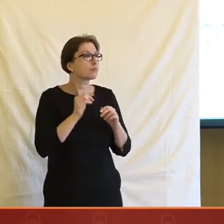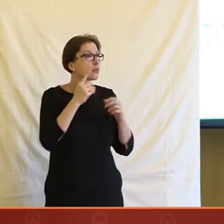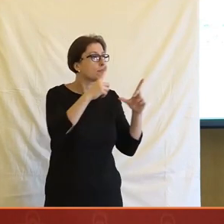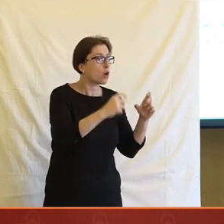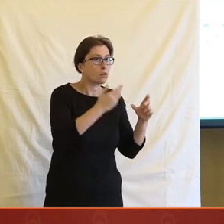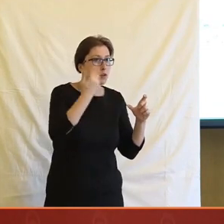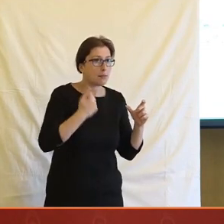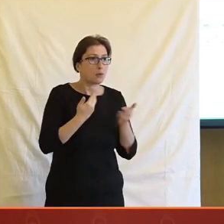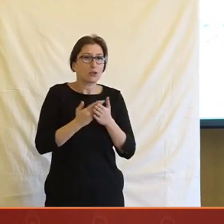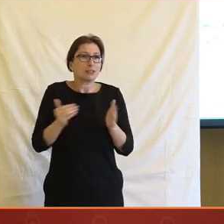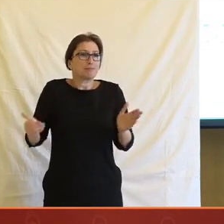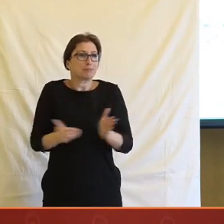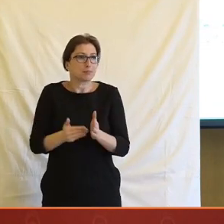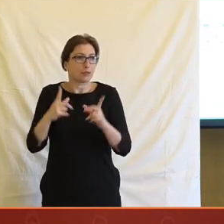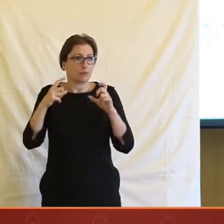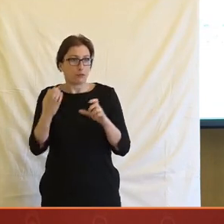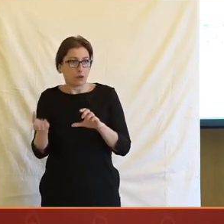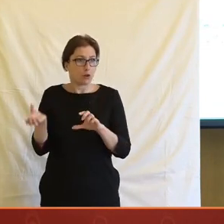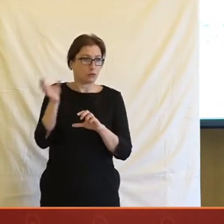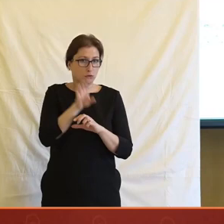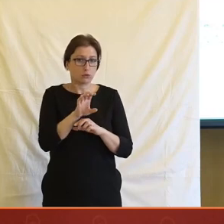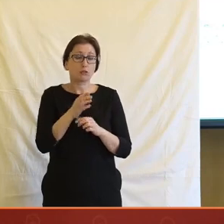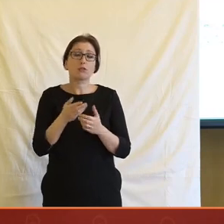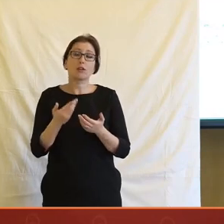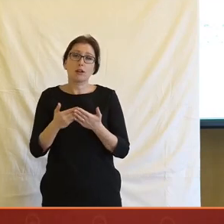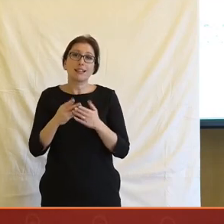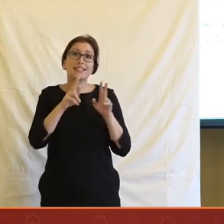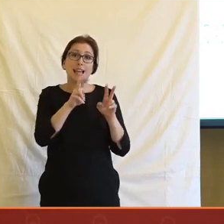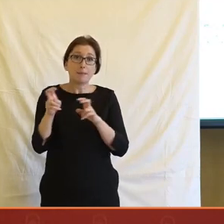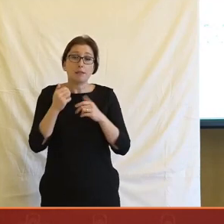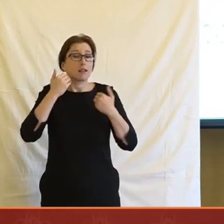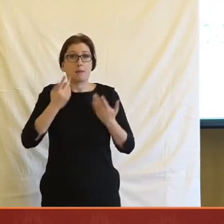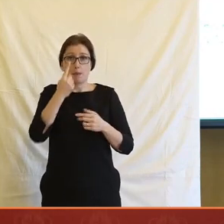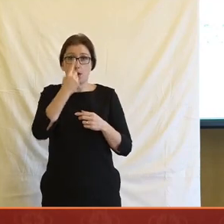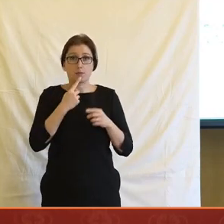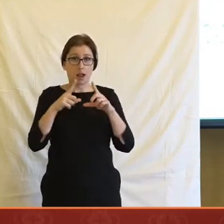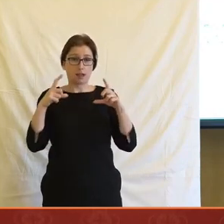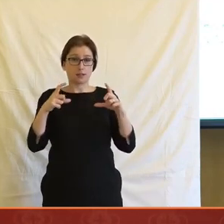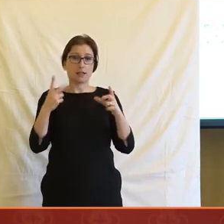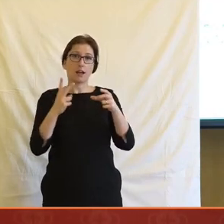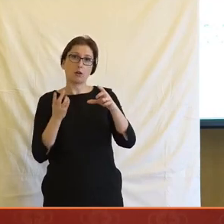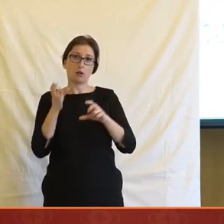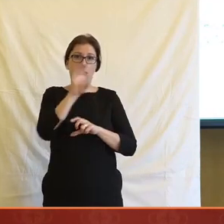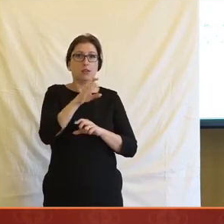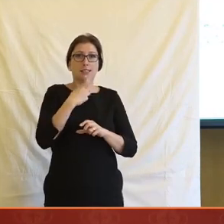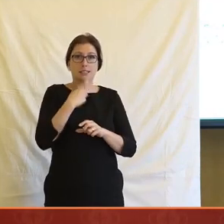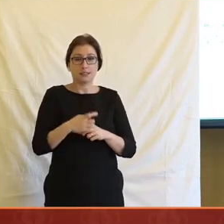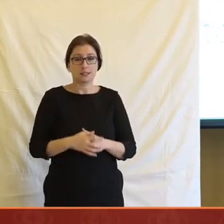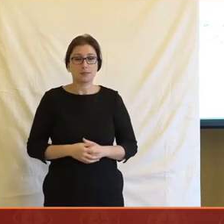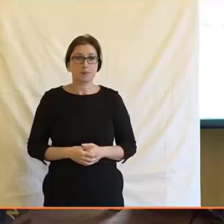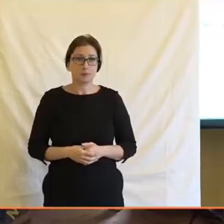nahoře ten obrázek, ač by tam vždy být nemusel, protože u některých témat my nemáme obrázek, který by jsme tam mohli dát vlastně.